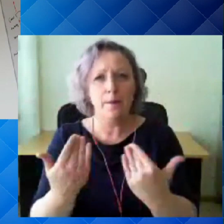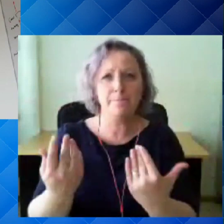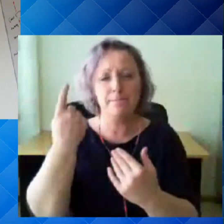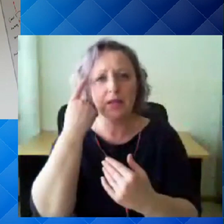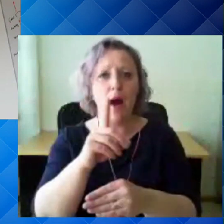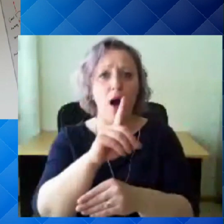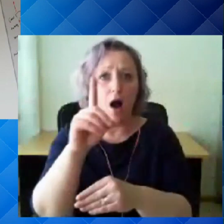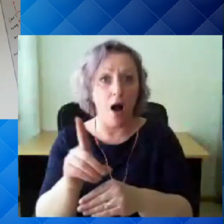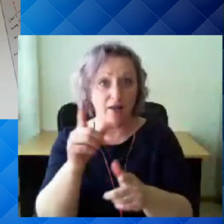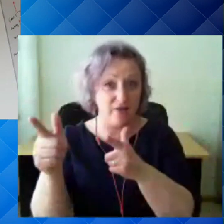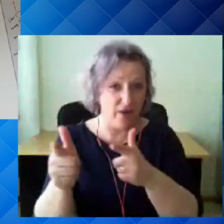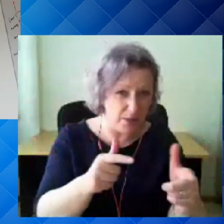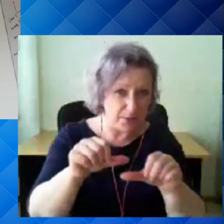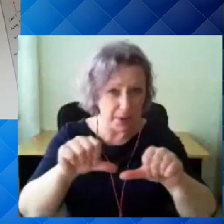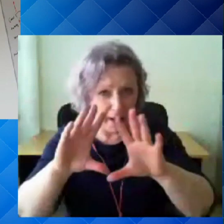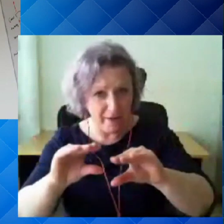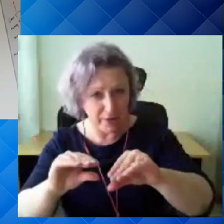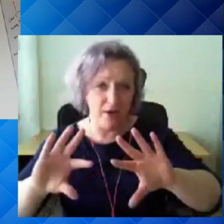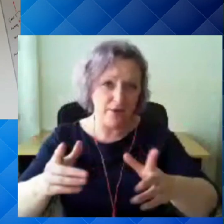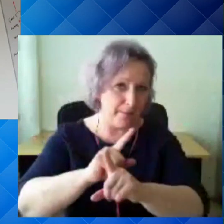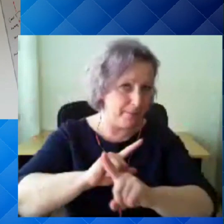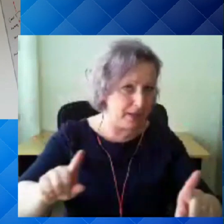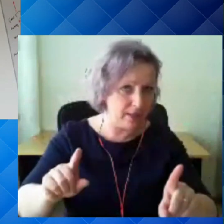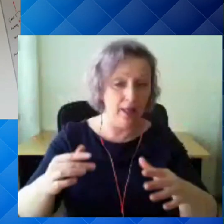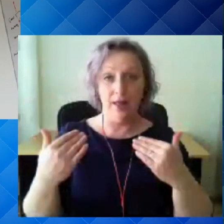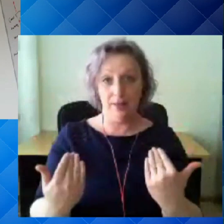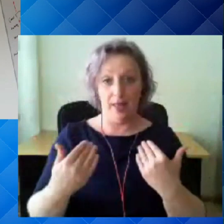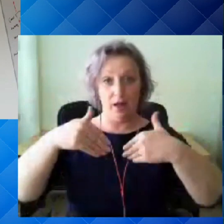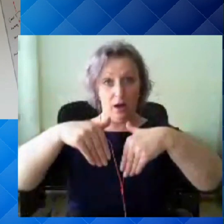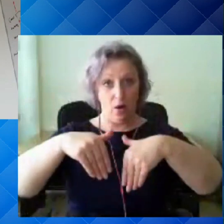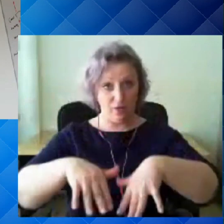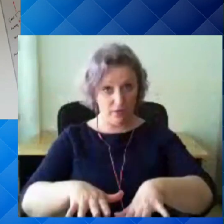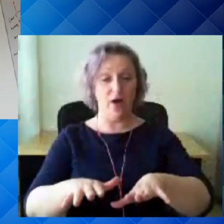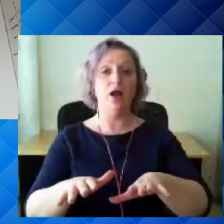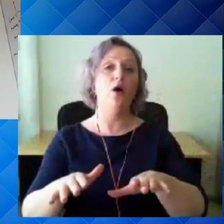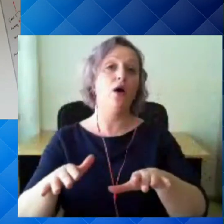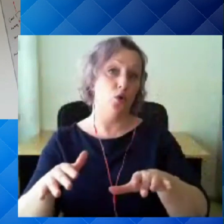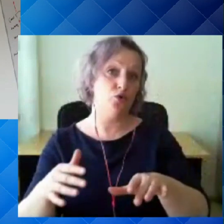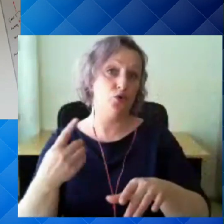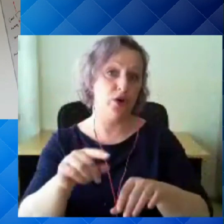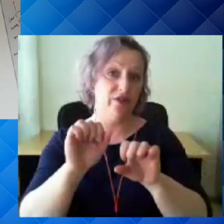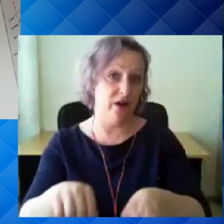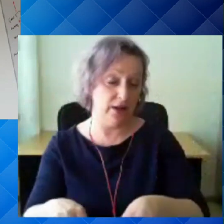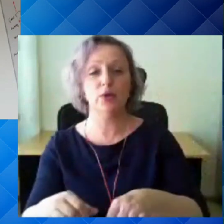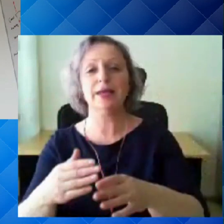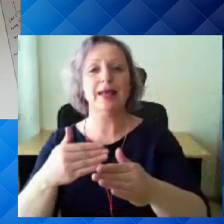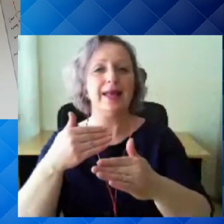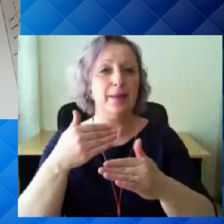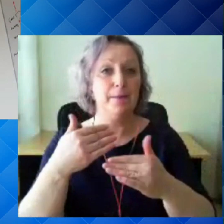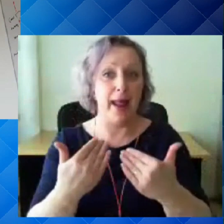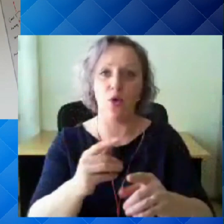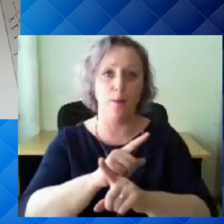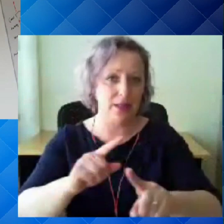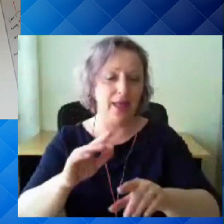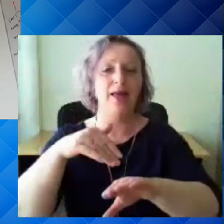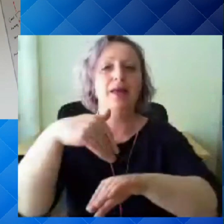võiks olla küps või mitte ja täna valitsus otsustas, et selle teemaga edasi minda, minnaks edasi järgmisel nädalal vaadatakse,